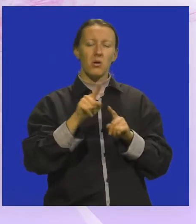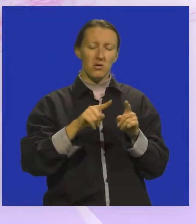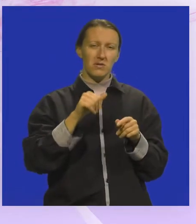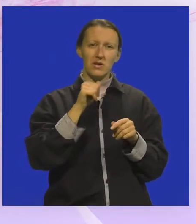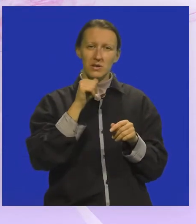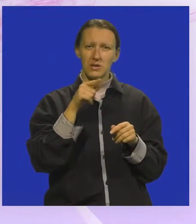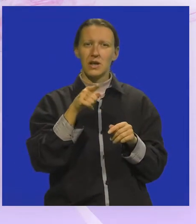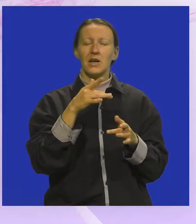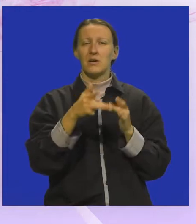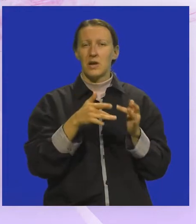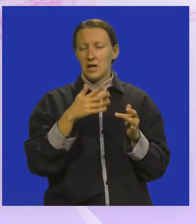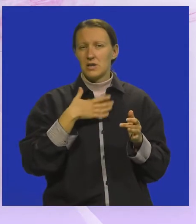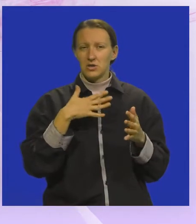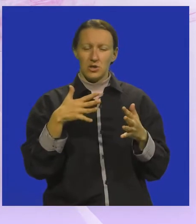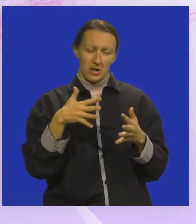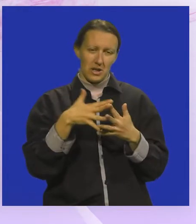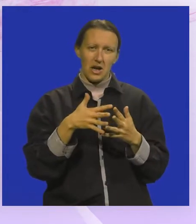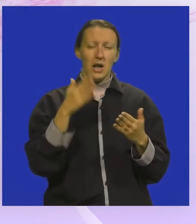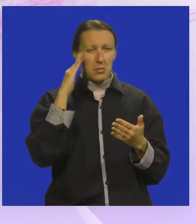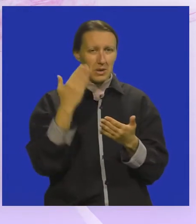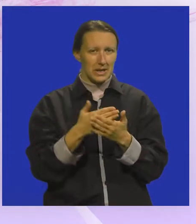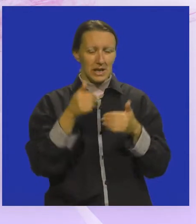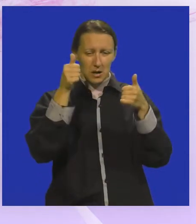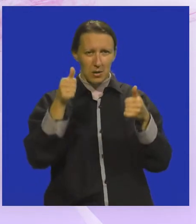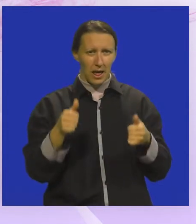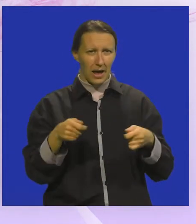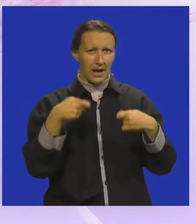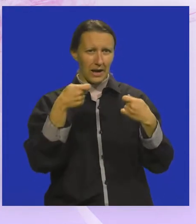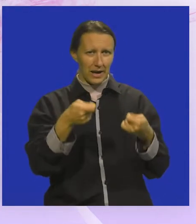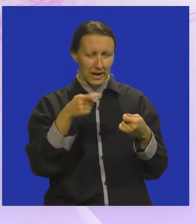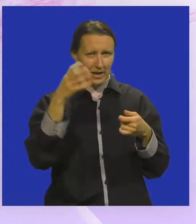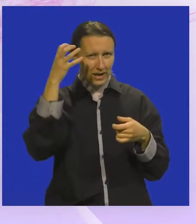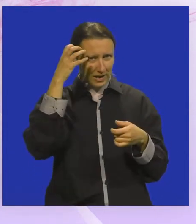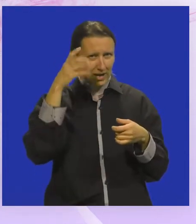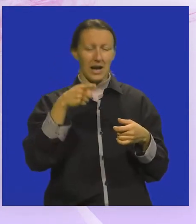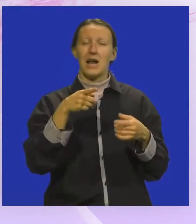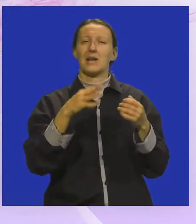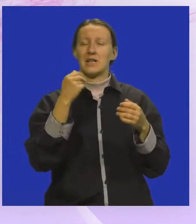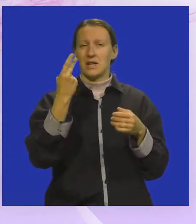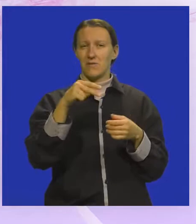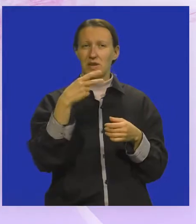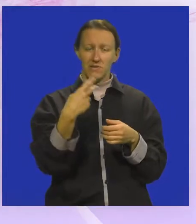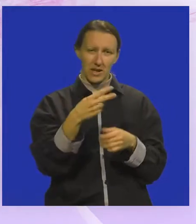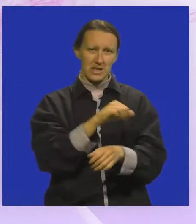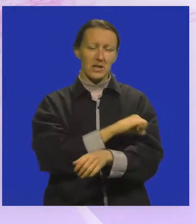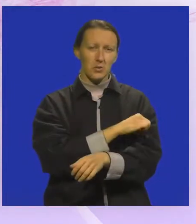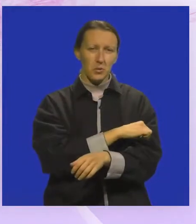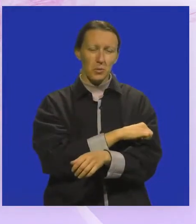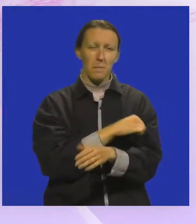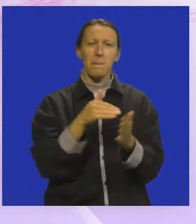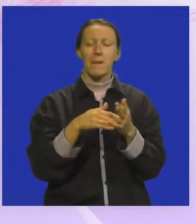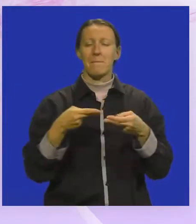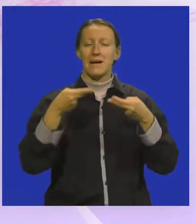i tradice naše kraje. Priznanje plaketa za laskavu titulu Kraljice Hrvatskog stabla za 2020. godinu